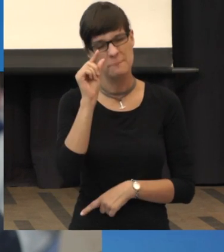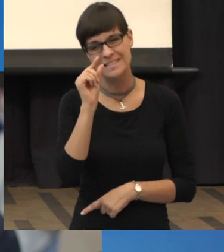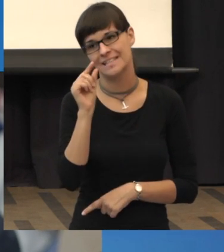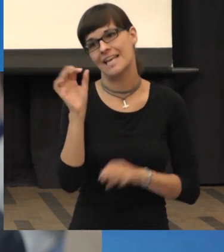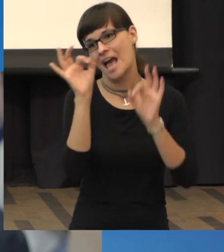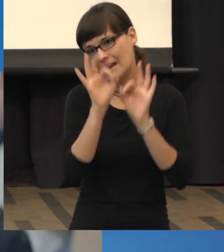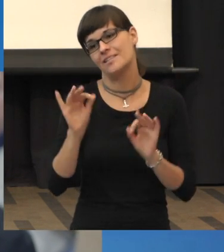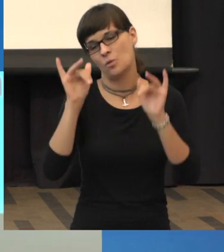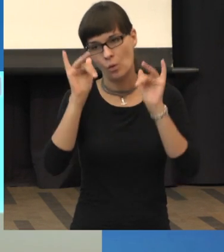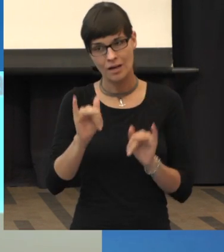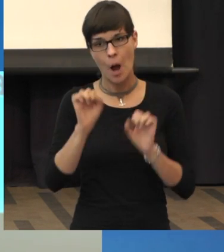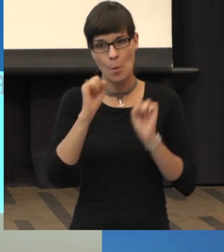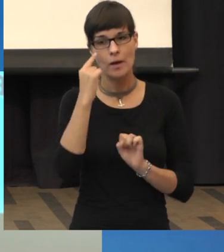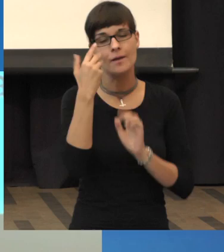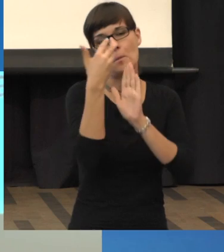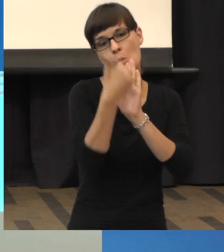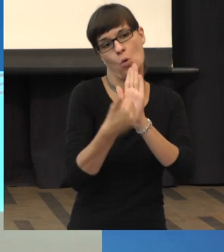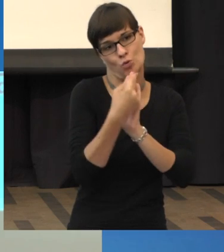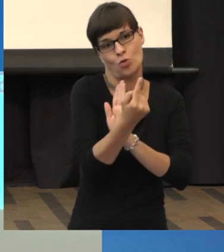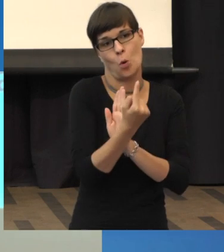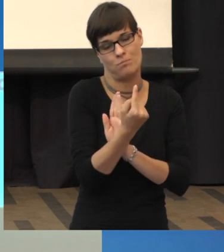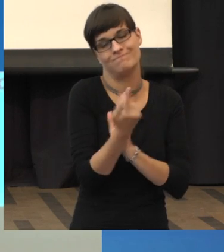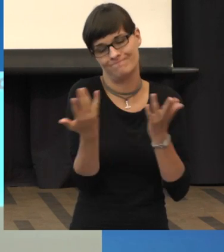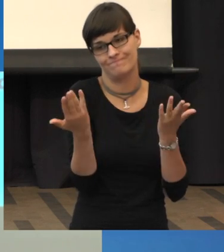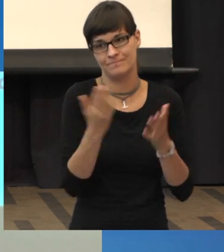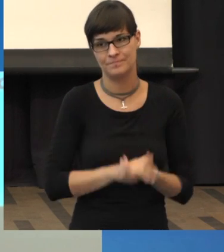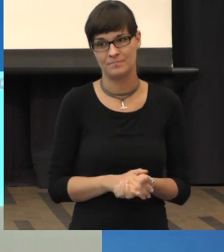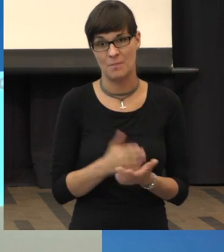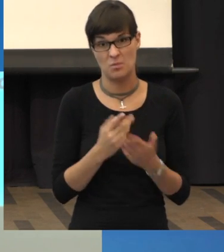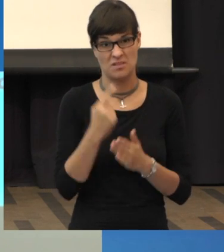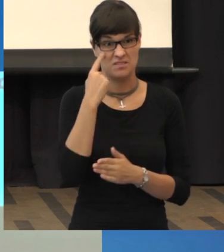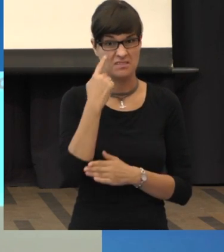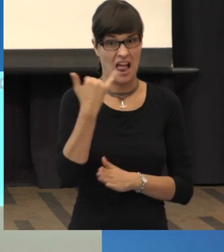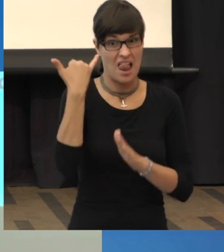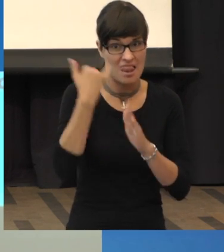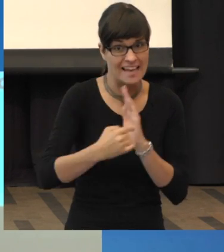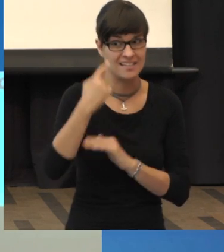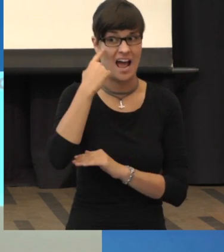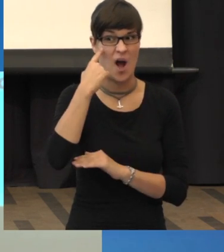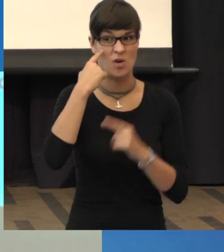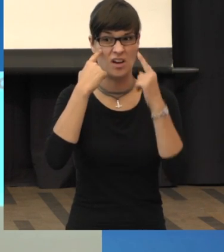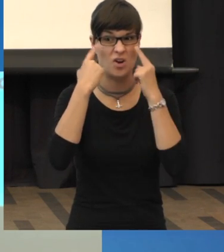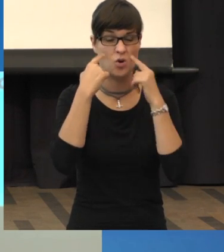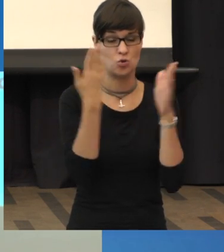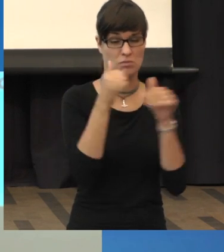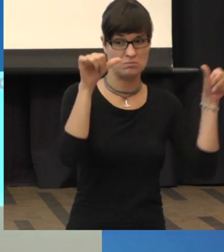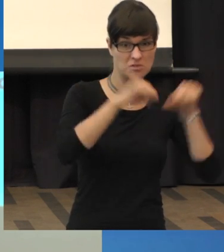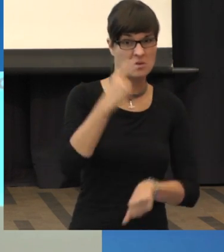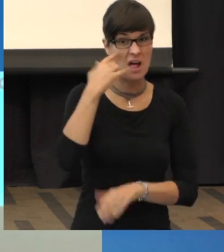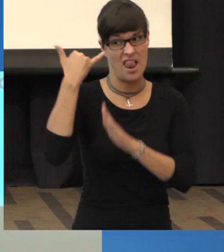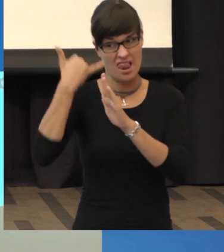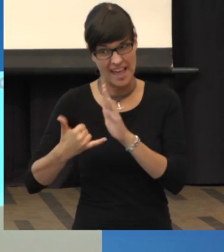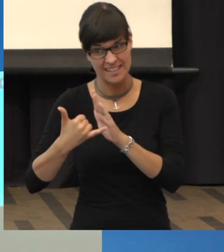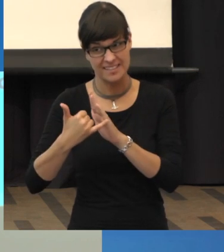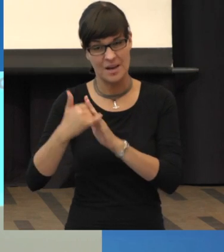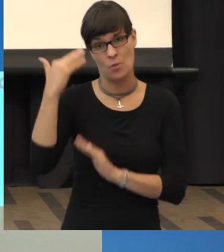dass es zu einer Blutung kommt. Also wenn es jetzt Ihr letztes Auge ist, dann muss man überlegen. Dann muss man überlegen, warum